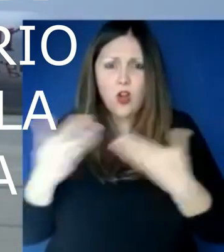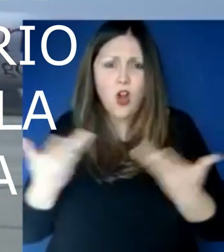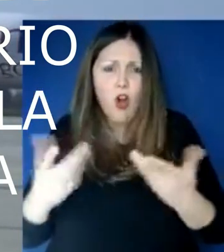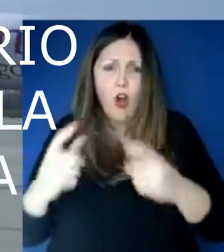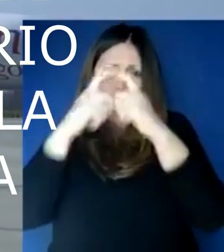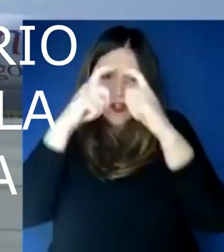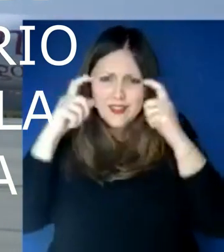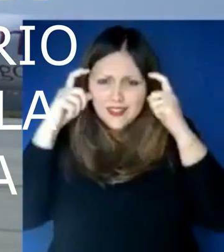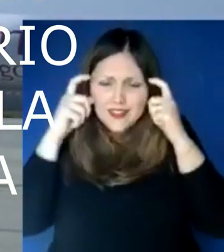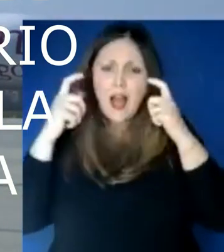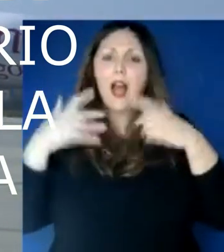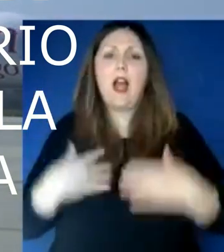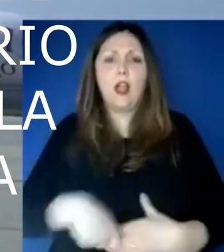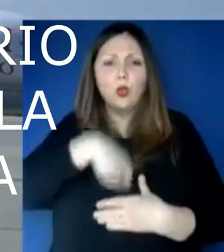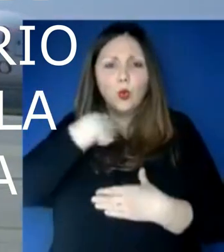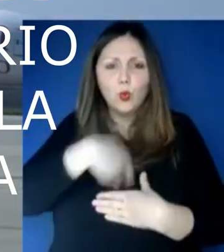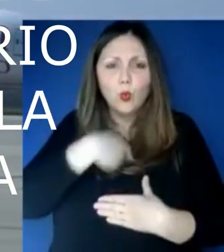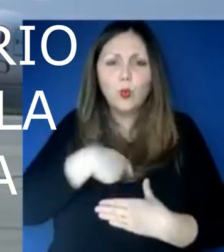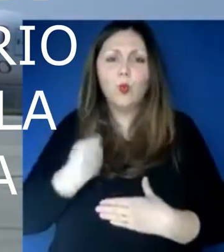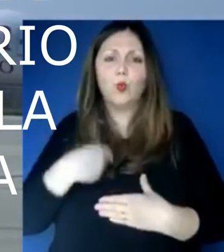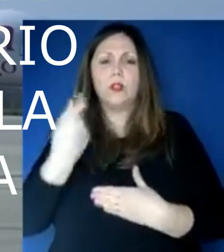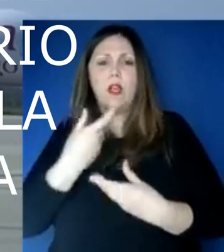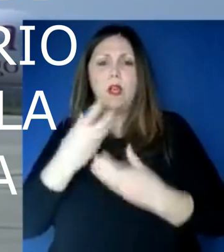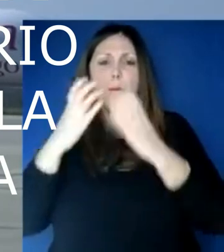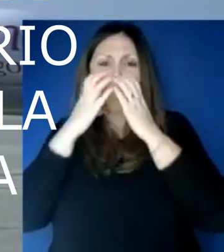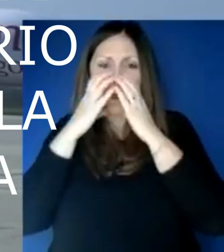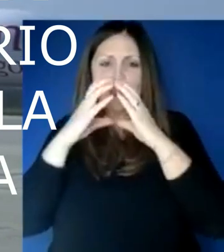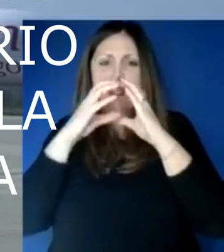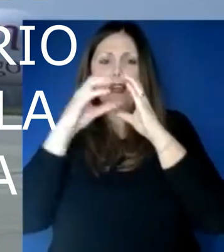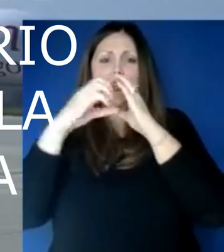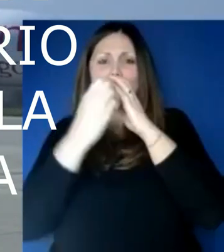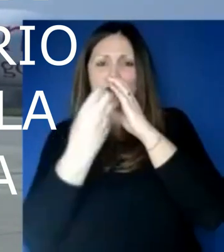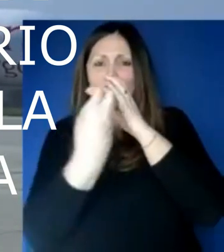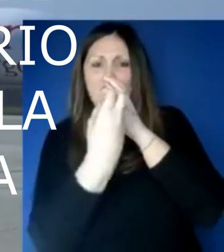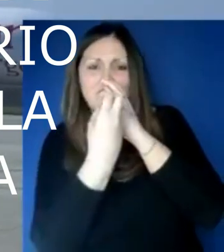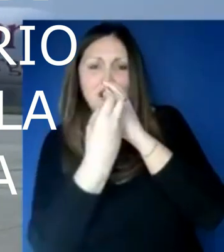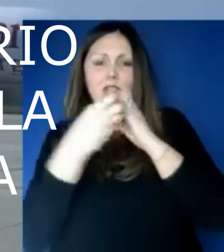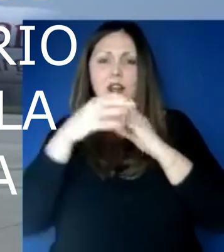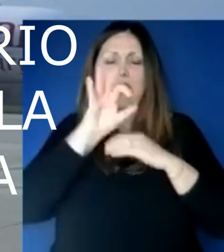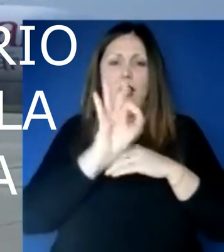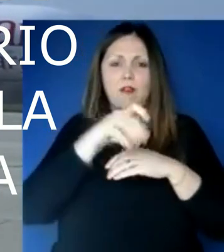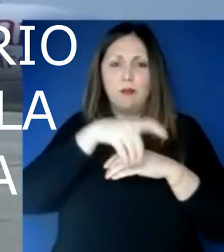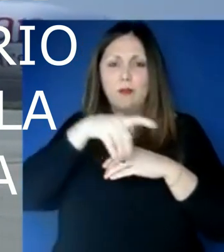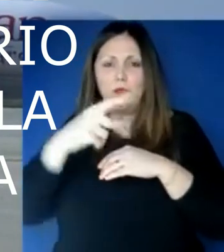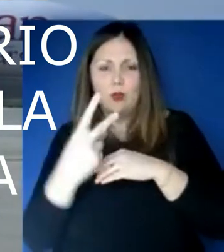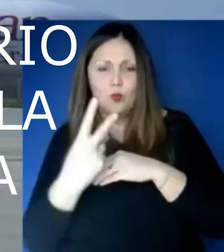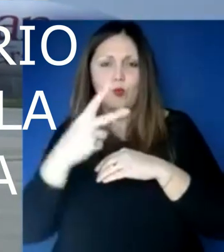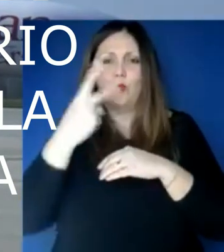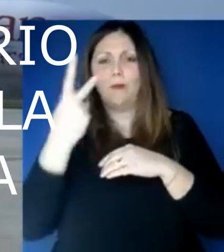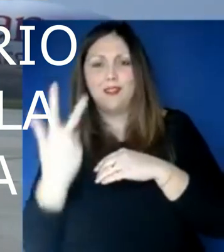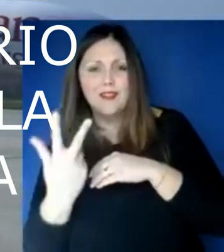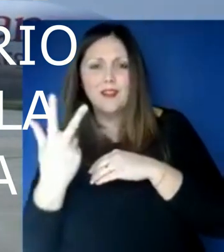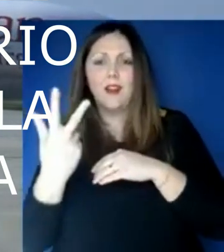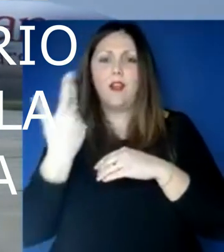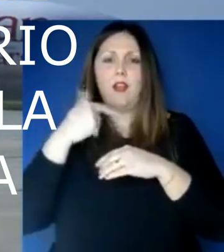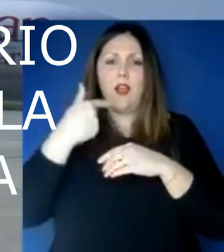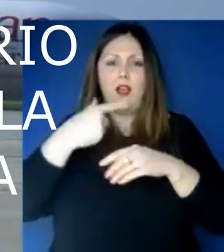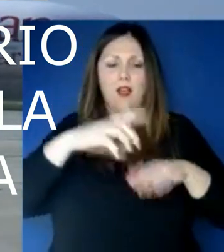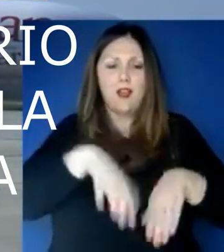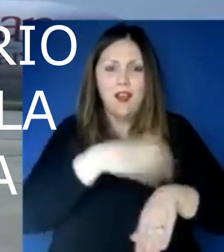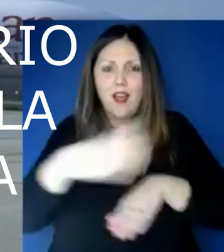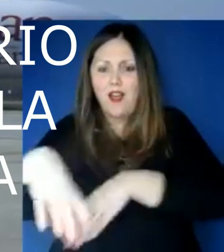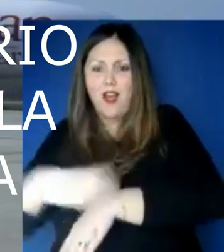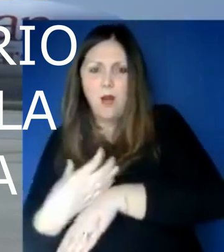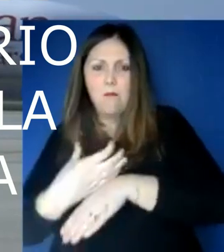gli scudi che serviranno a far lavorare bene i nostri medici, ma conterranno